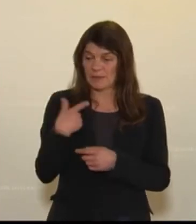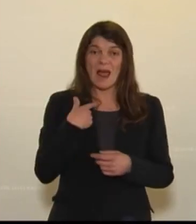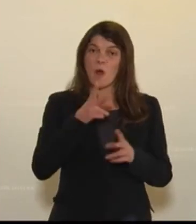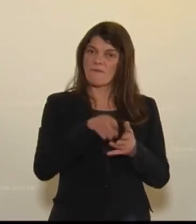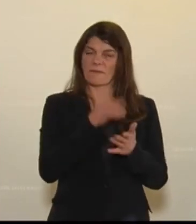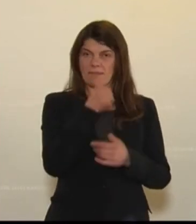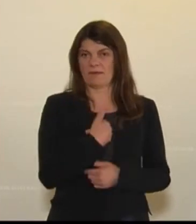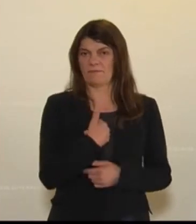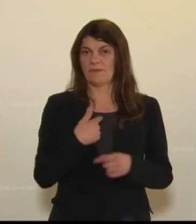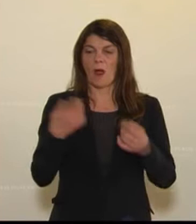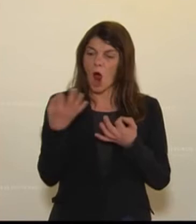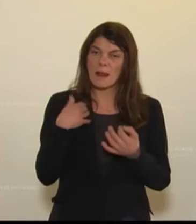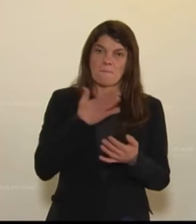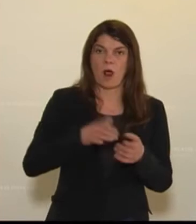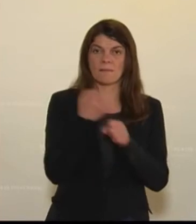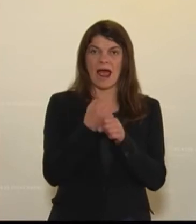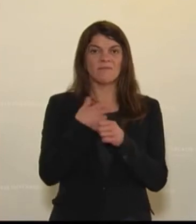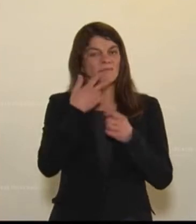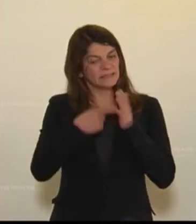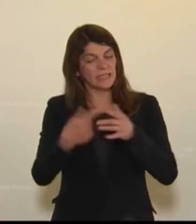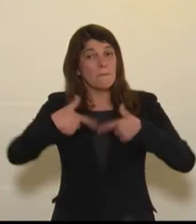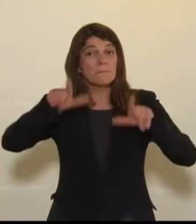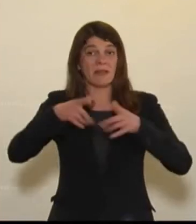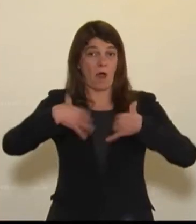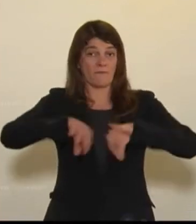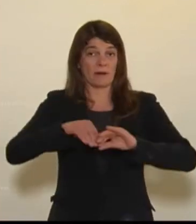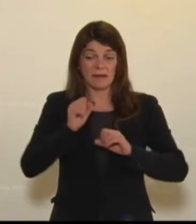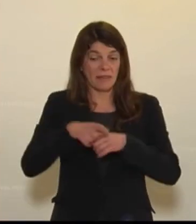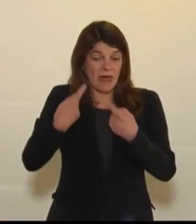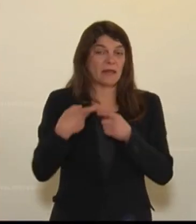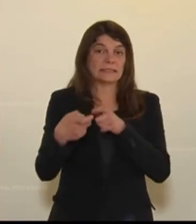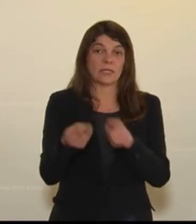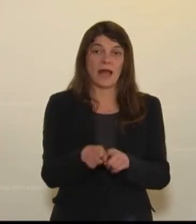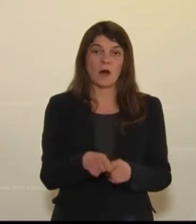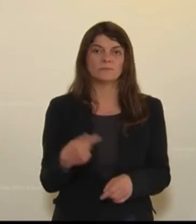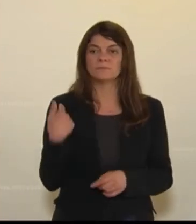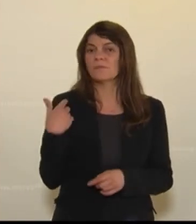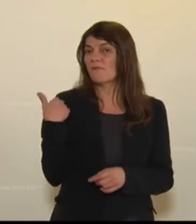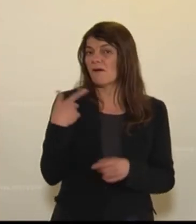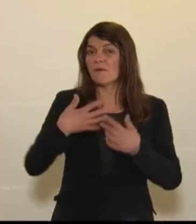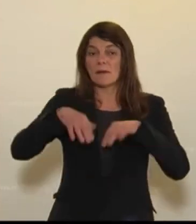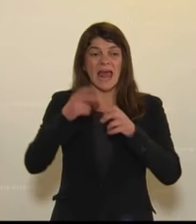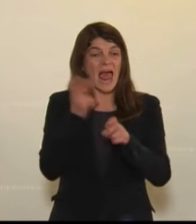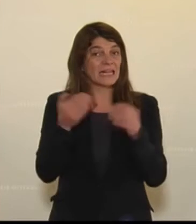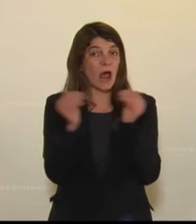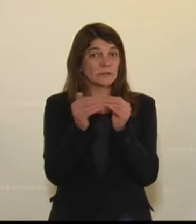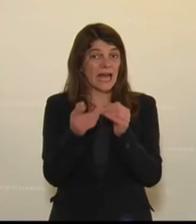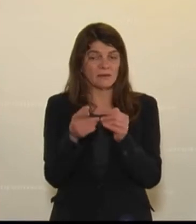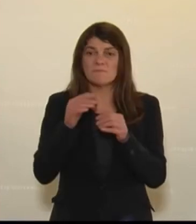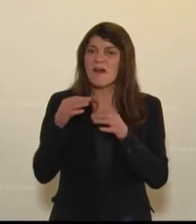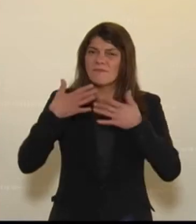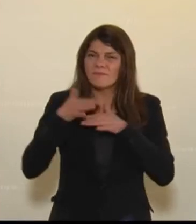das heute machen, weil es geht um das Bild der Familien, über das wir dann auch diskutieren. Ich war ja wegen dem Familienhärteausgleich mit vielen